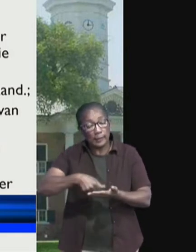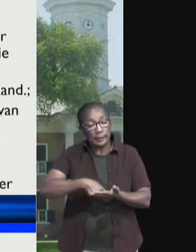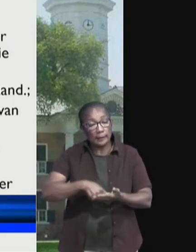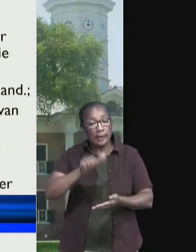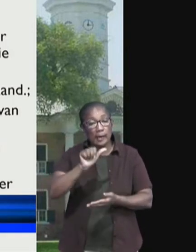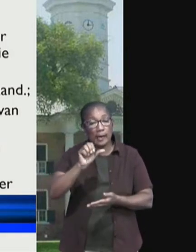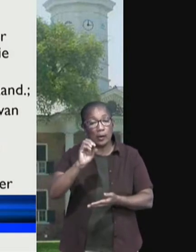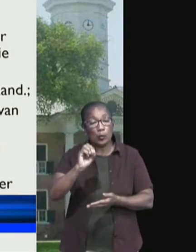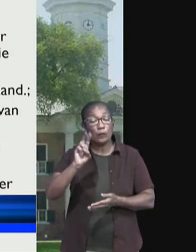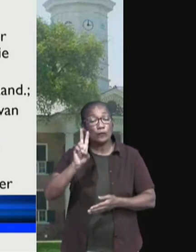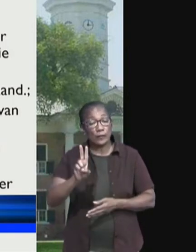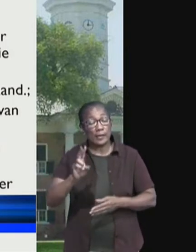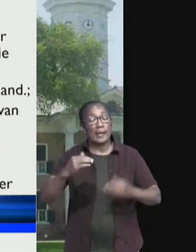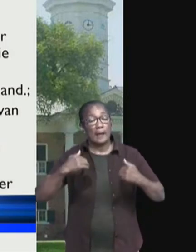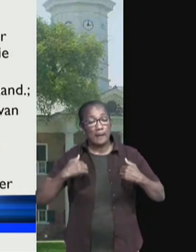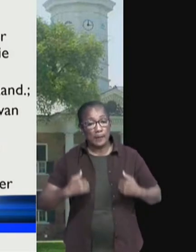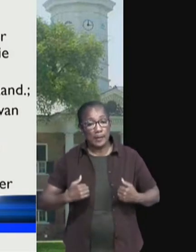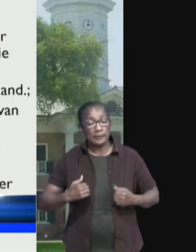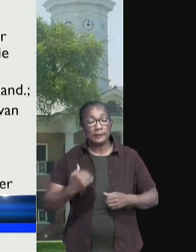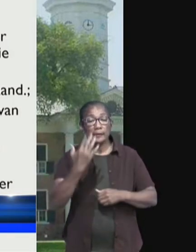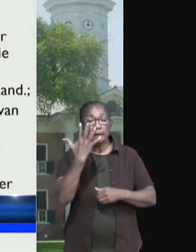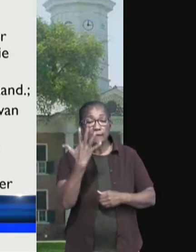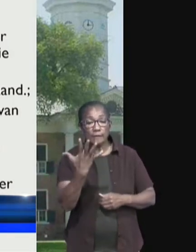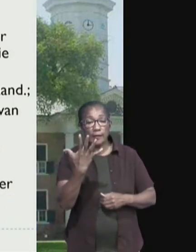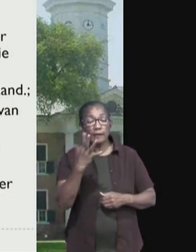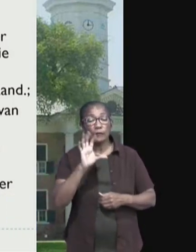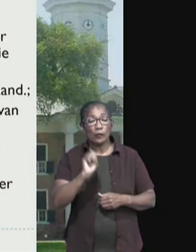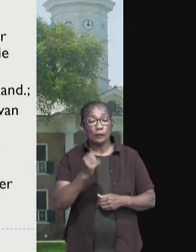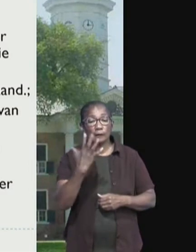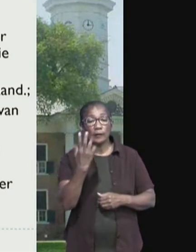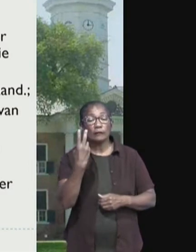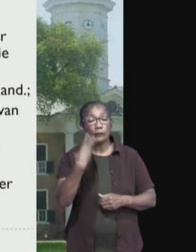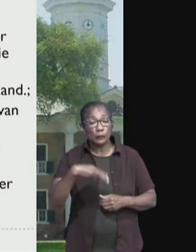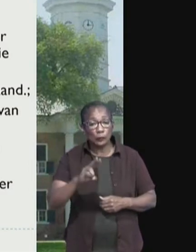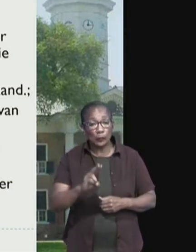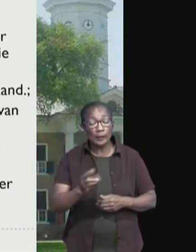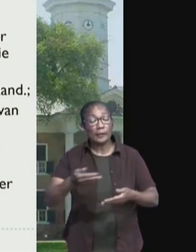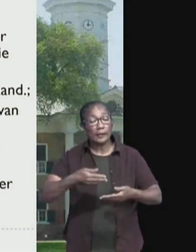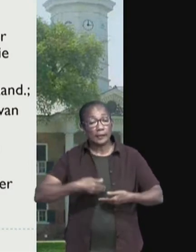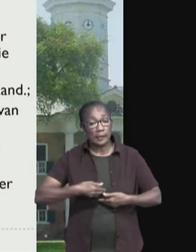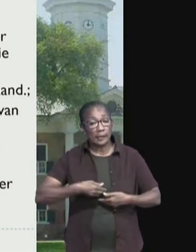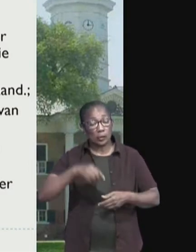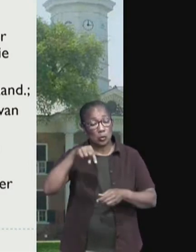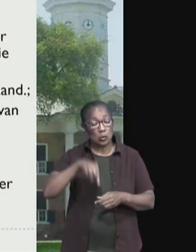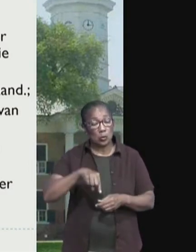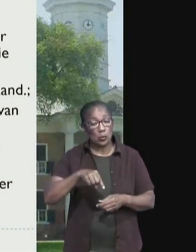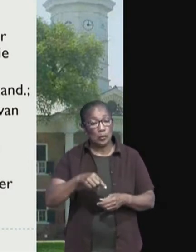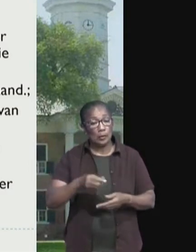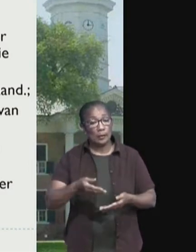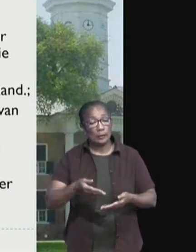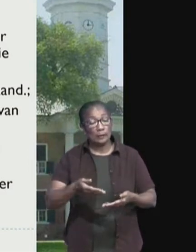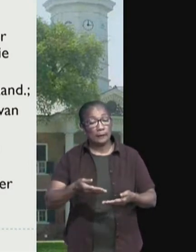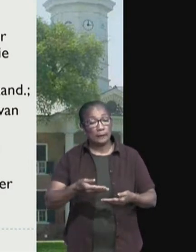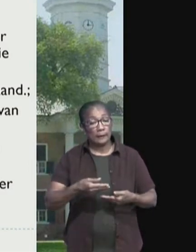AUV, de mensen die de 525 krijgen, die zullen additioneel